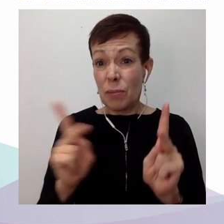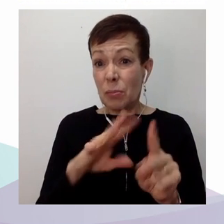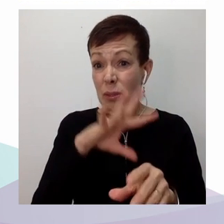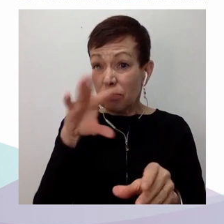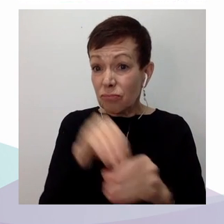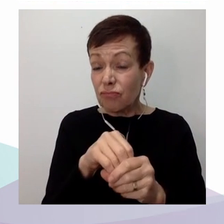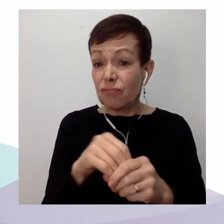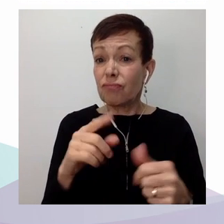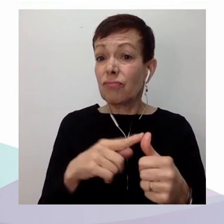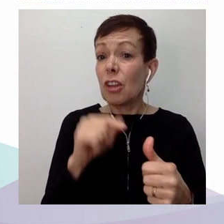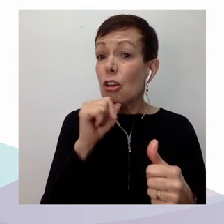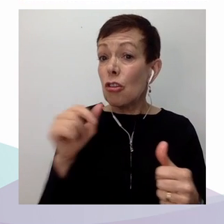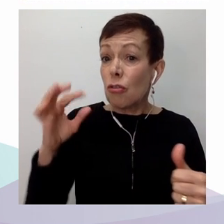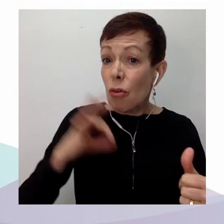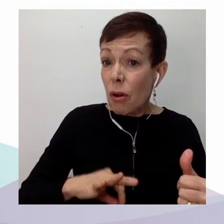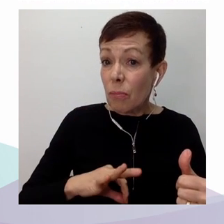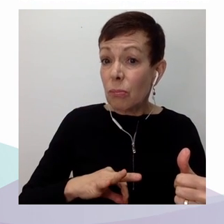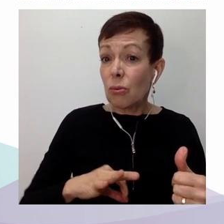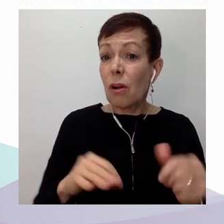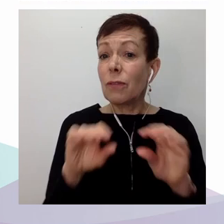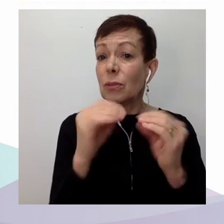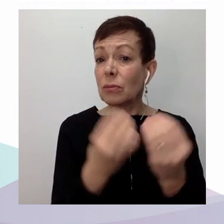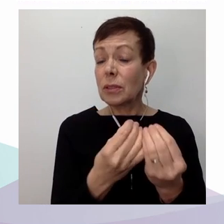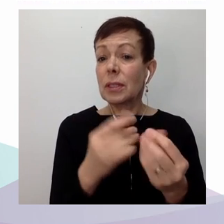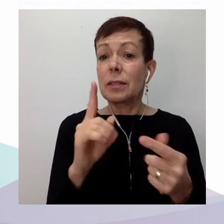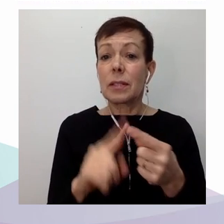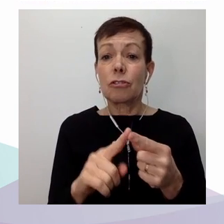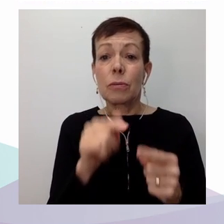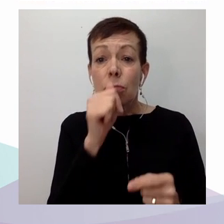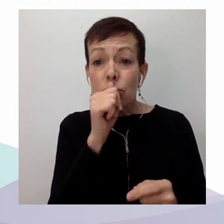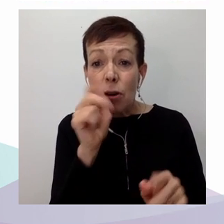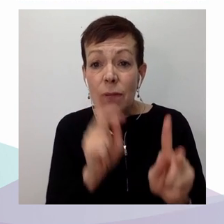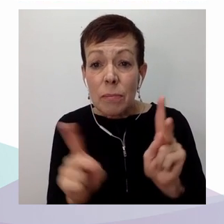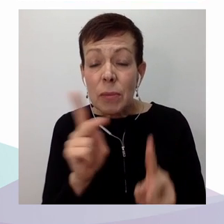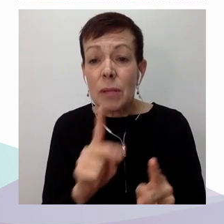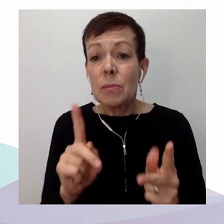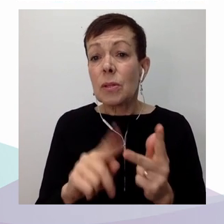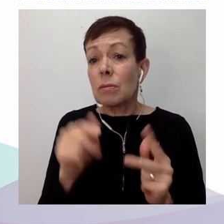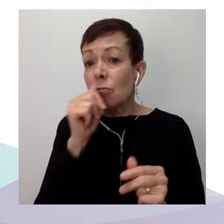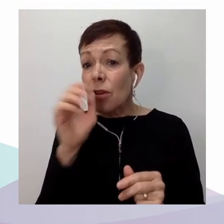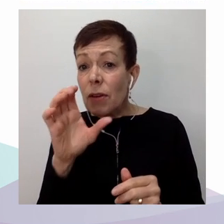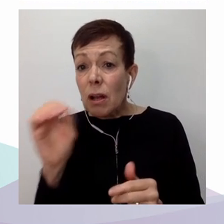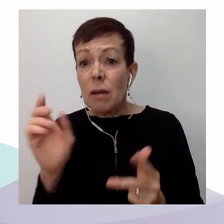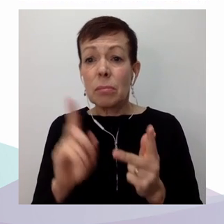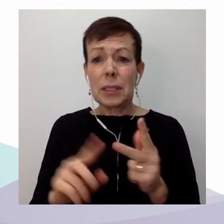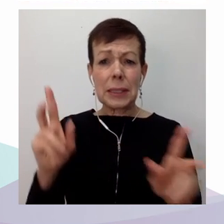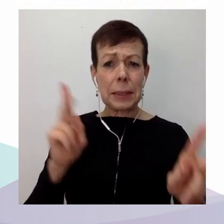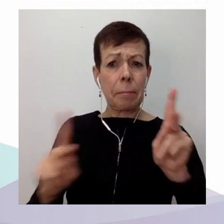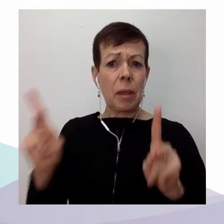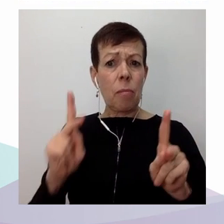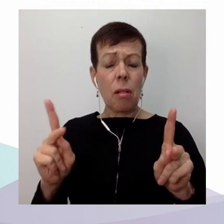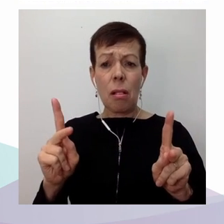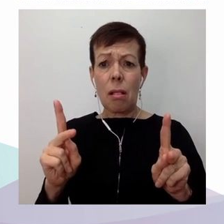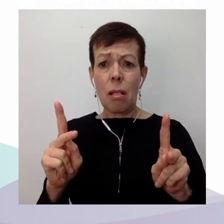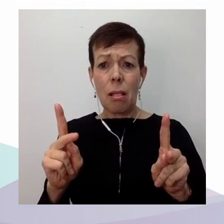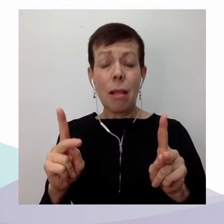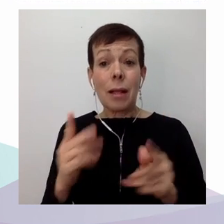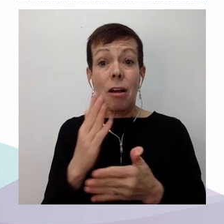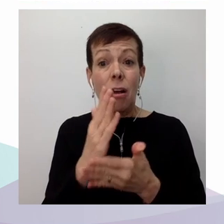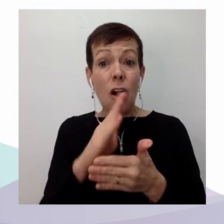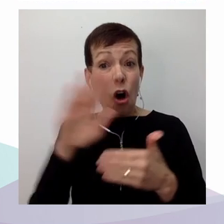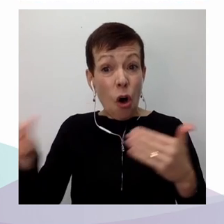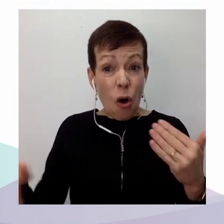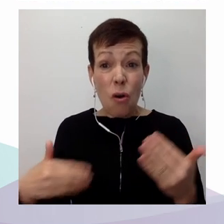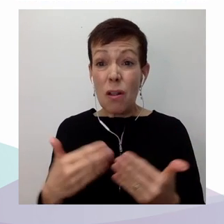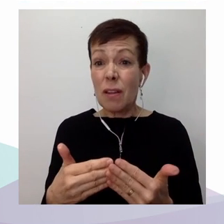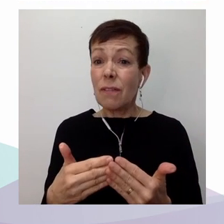citoyens sont en quelque sorte, et je vais employer un mot entre guillemets, mais sont coupables en quelque sorte de ce délit d'insolidarité